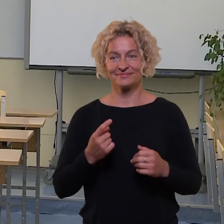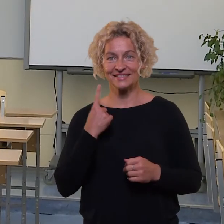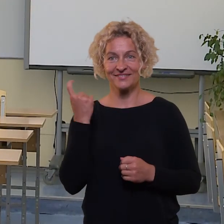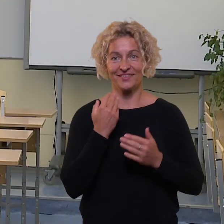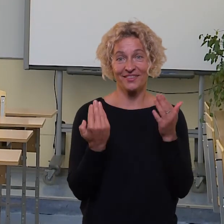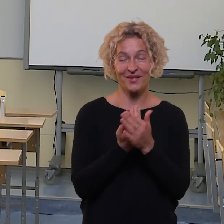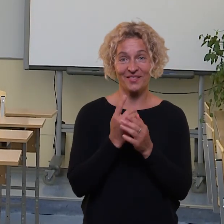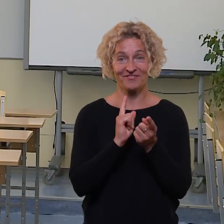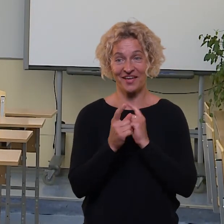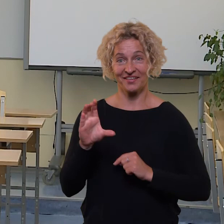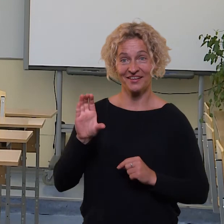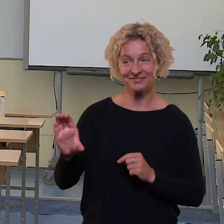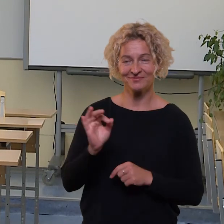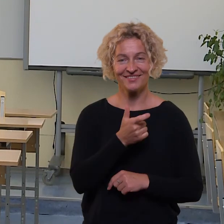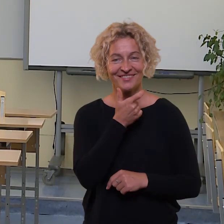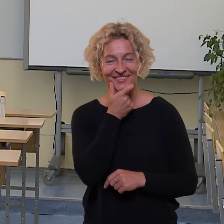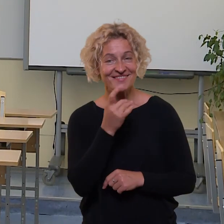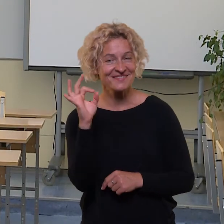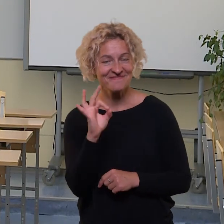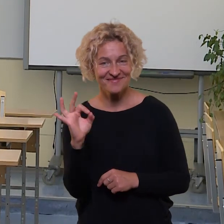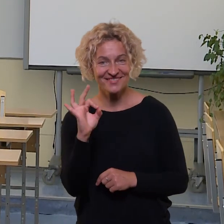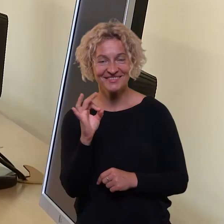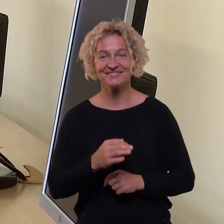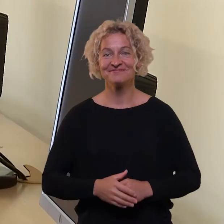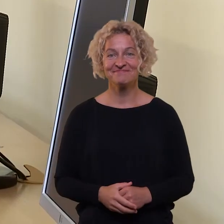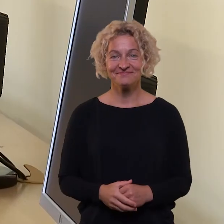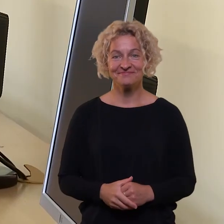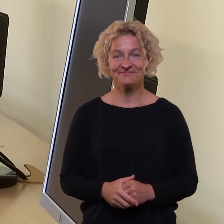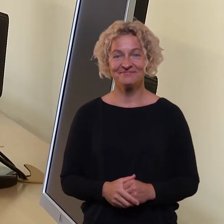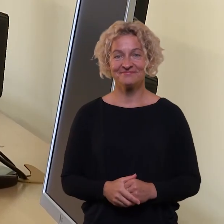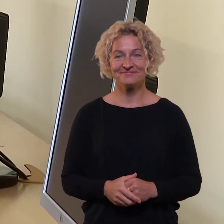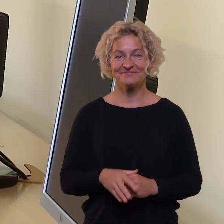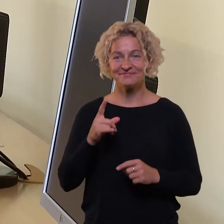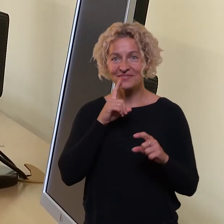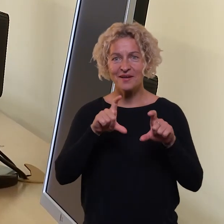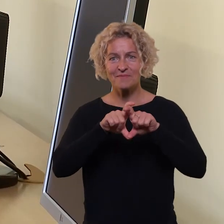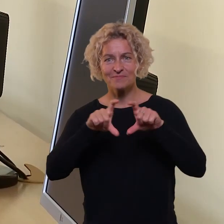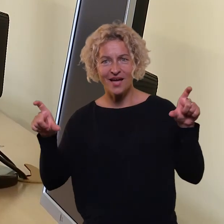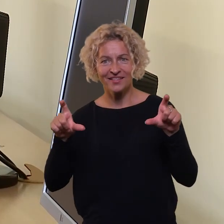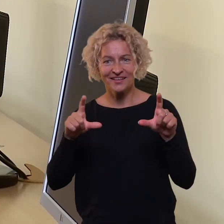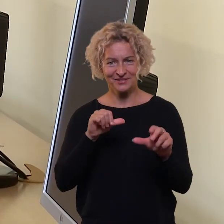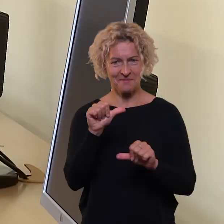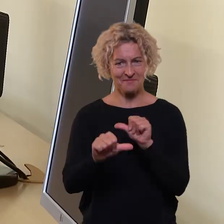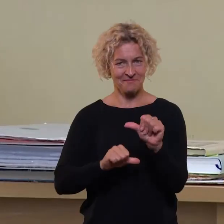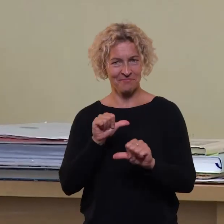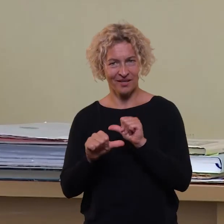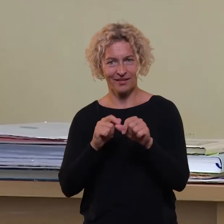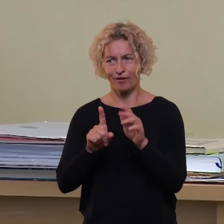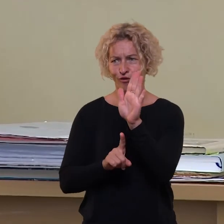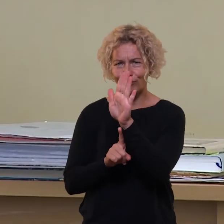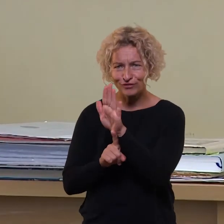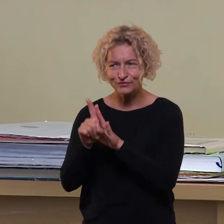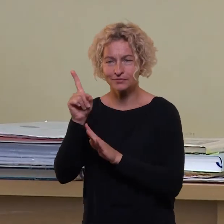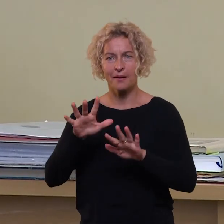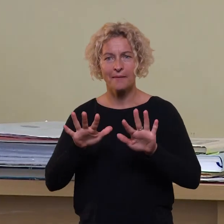Šiandien laidoje savaitės aktualijos suvertimui gestu kalba matysite. Šiuos mokslo metu Šiauliuose esančios mokyklos